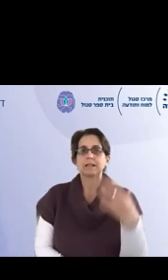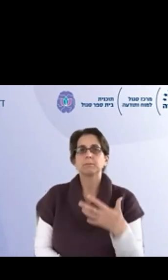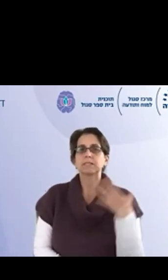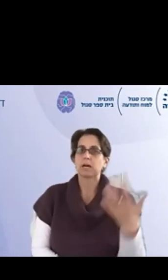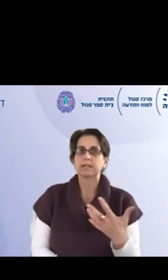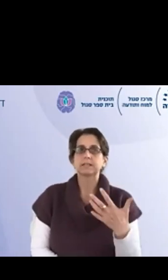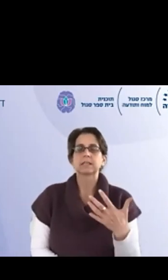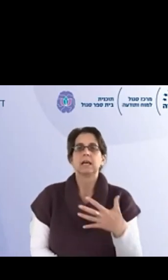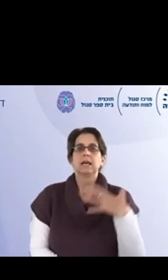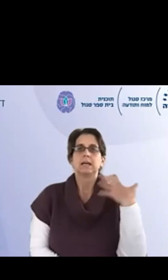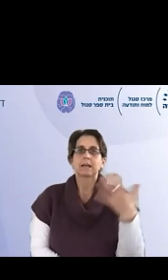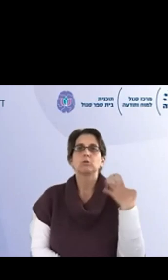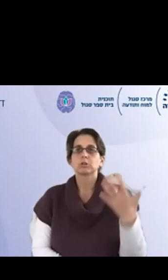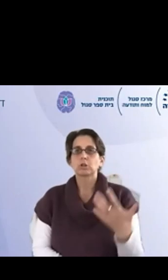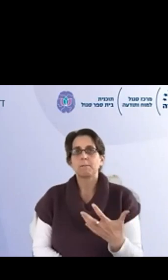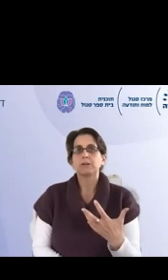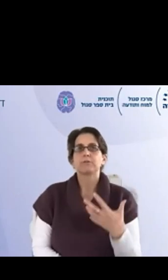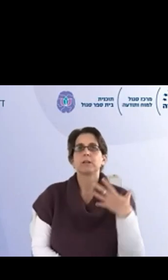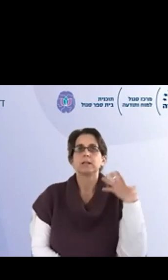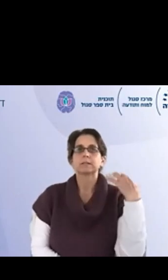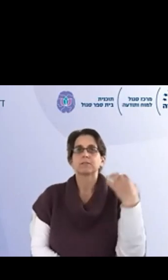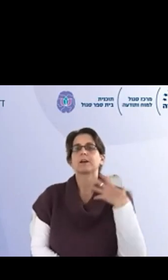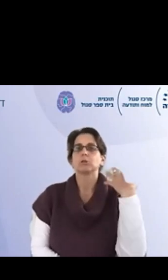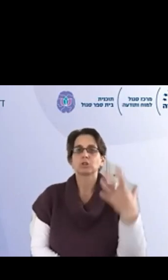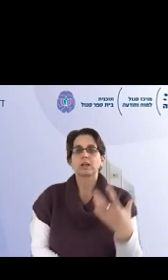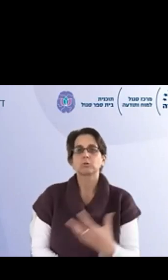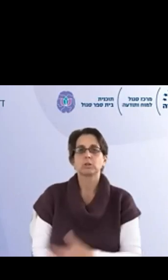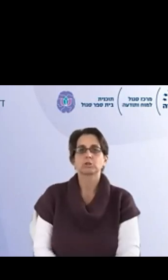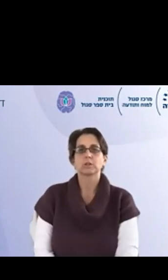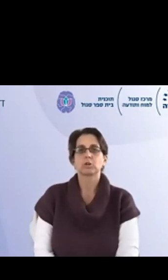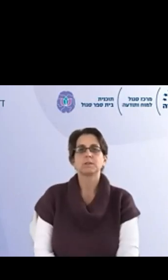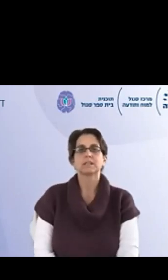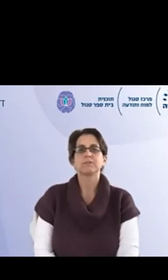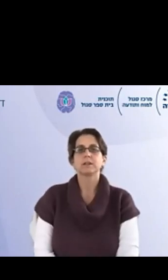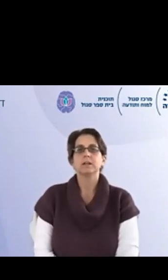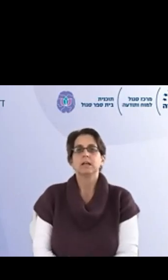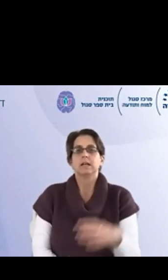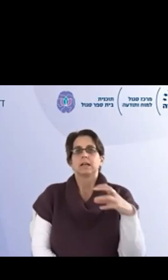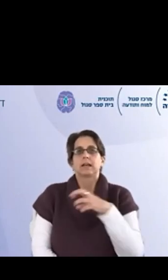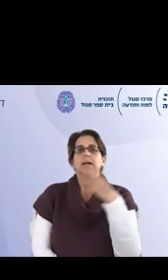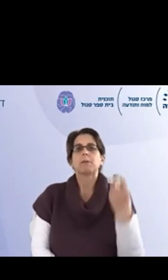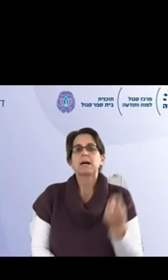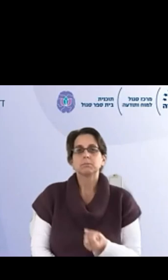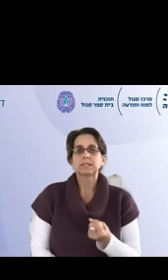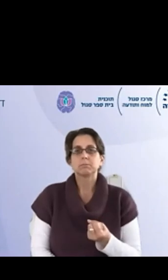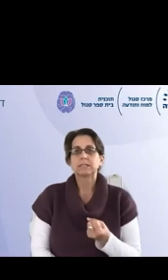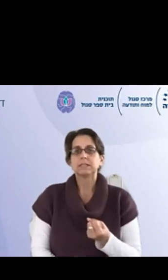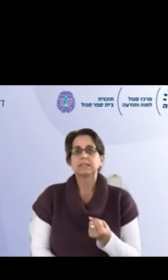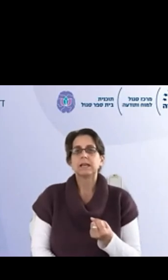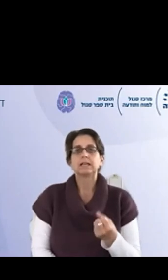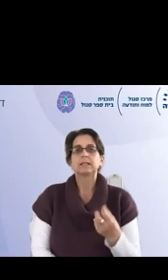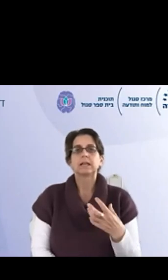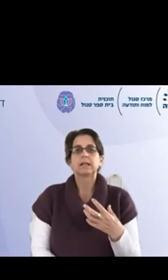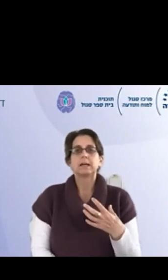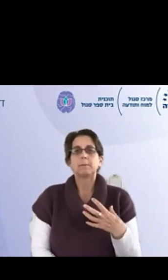הזה, כשתחלתם בעצם להכניף, את האחויות של המיינפונס, ואת האחויות של הארגון הקשוב לתוך בית הספר, איך חיברתם את זה עם ה